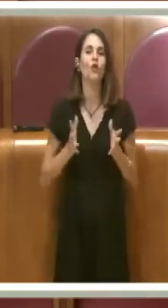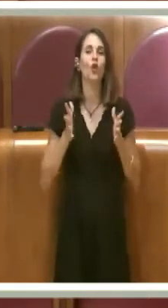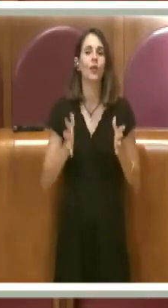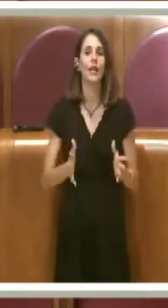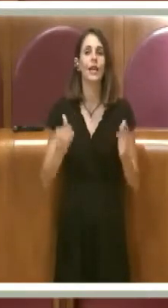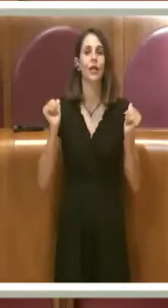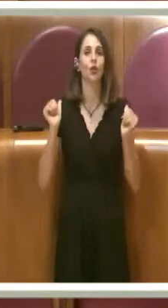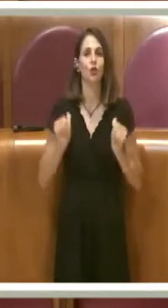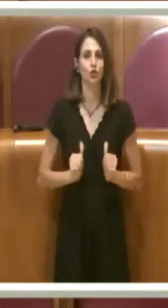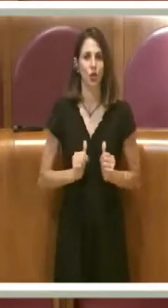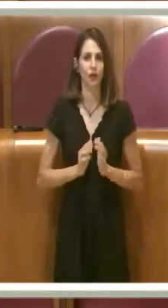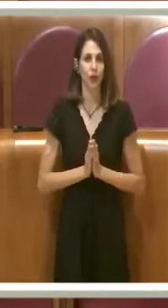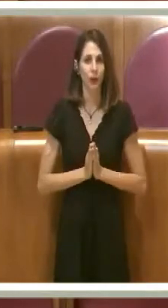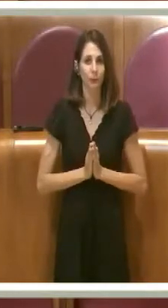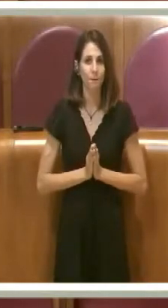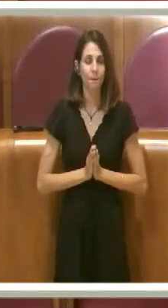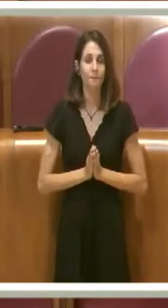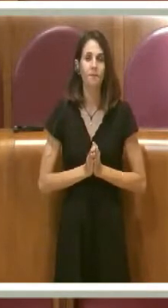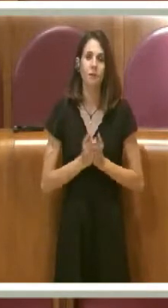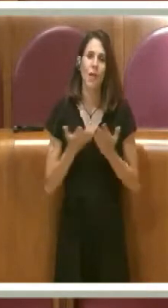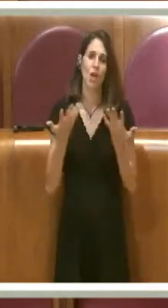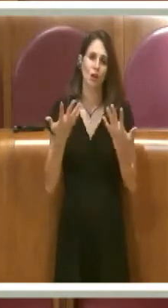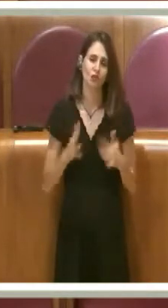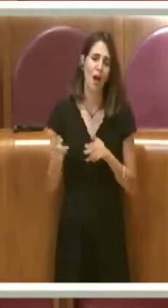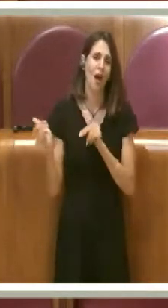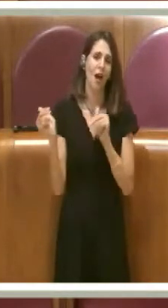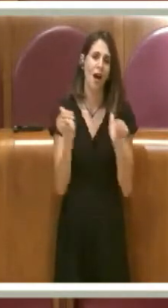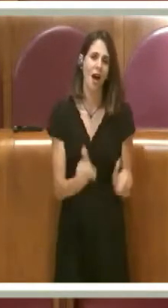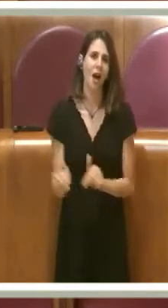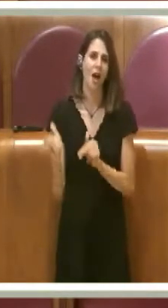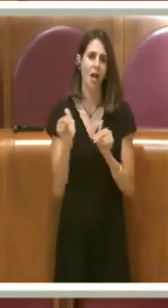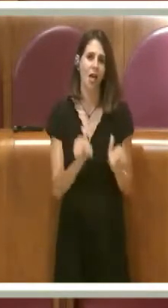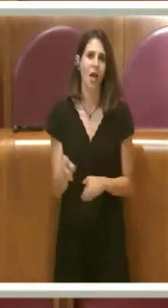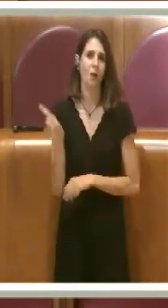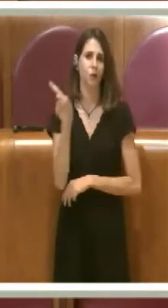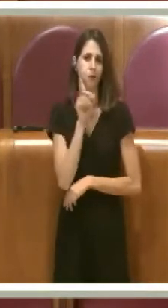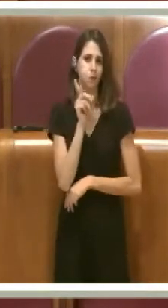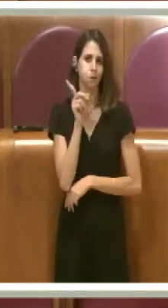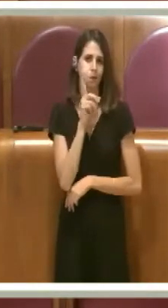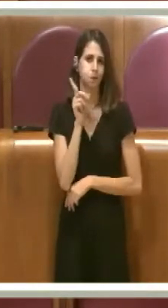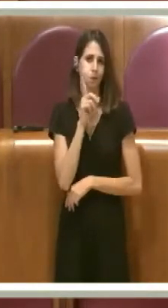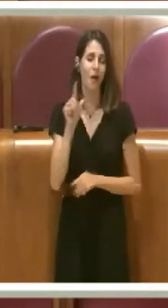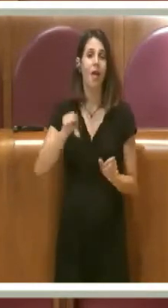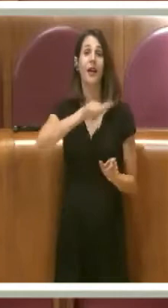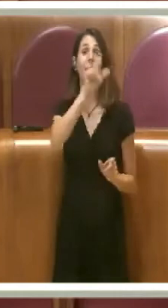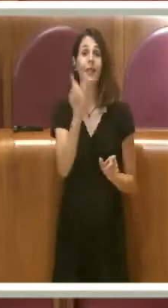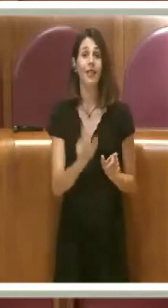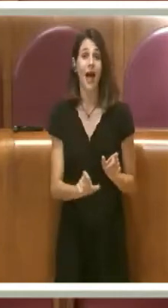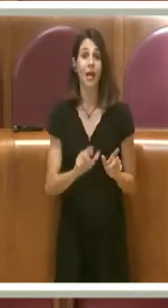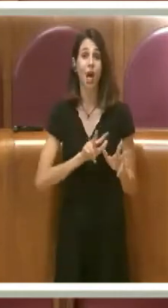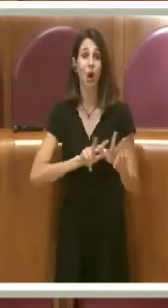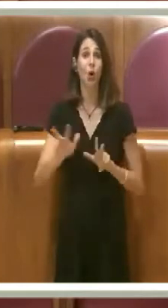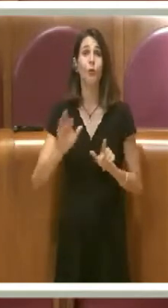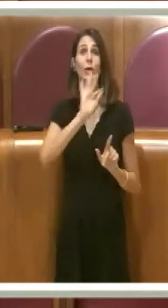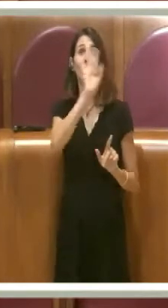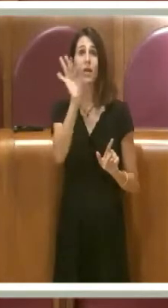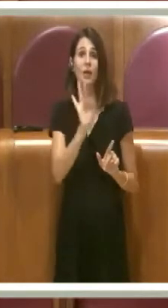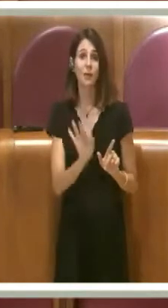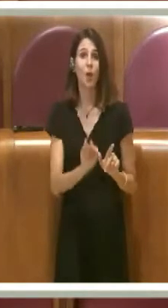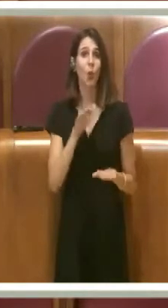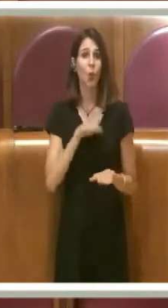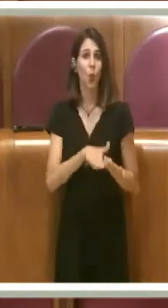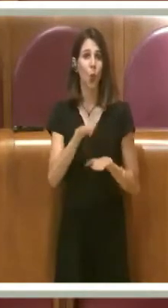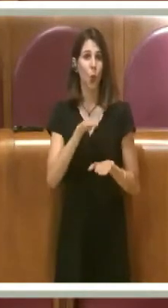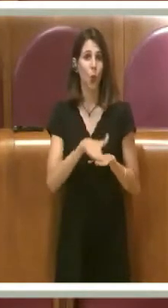consuetudine ormai consolidata in altri comuni italiani, non solo, ma anche in